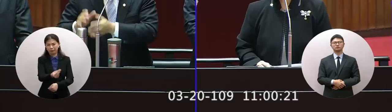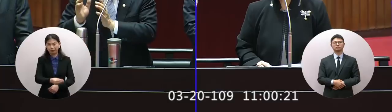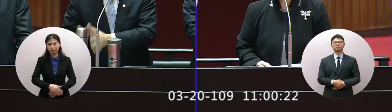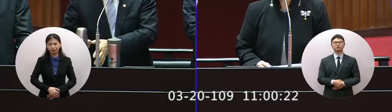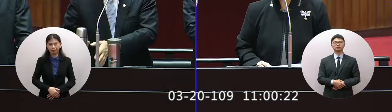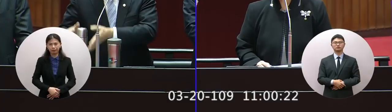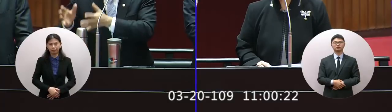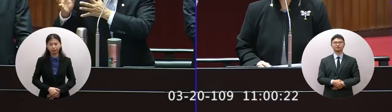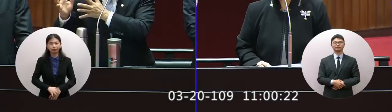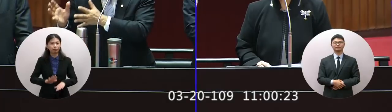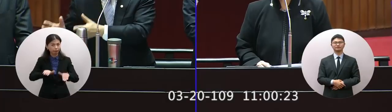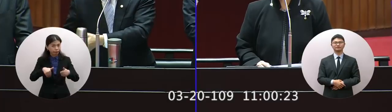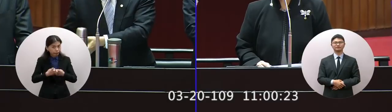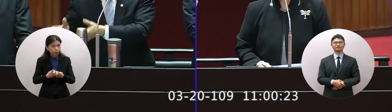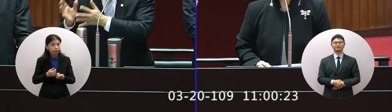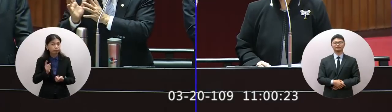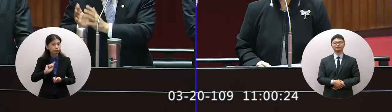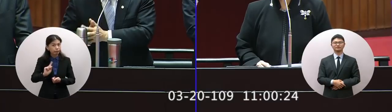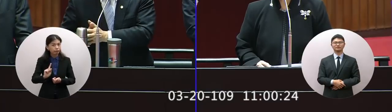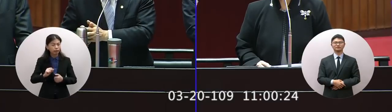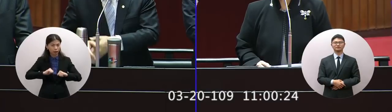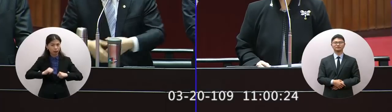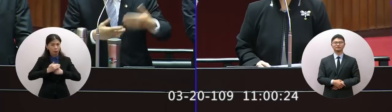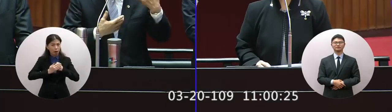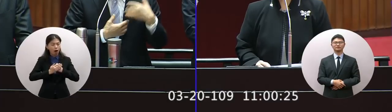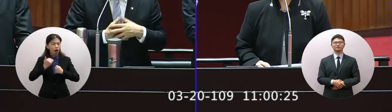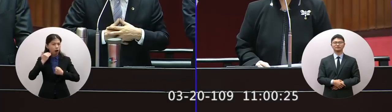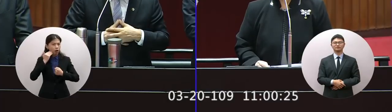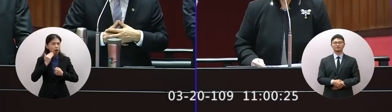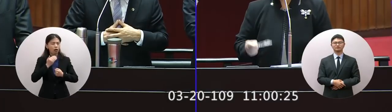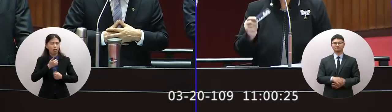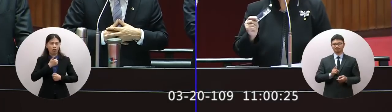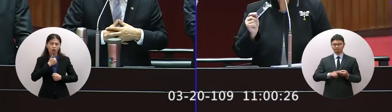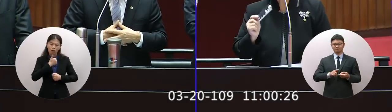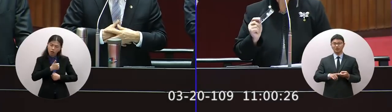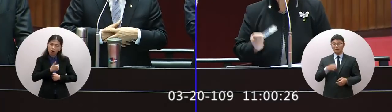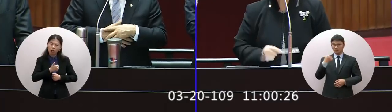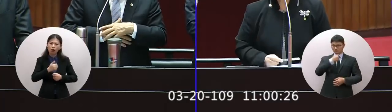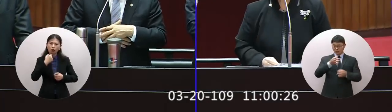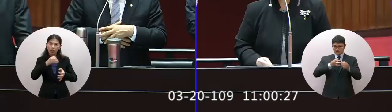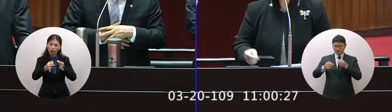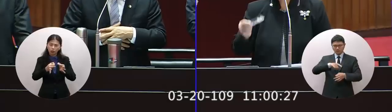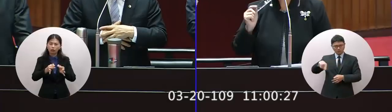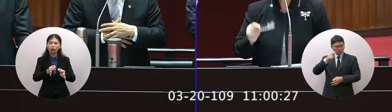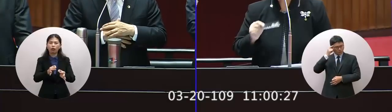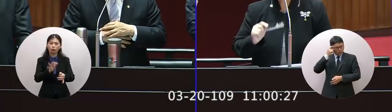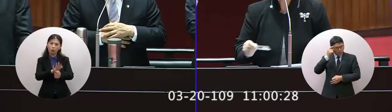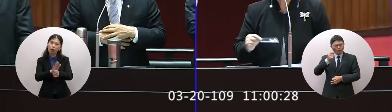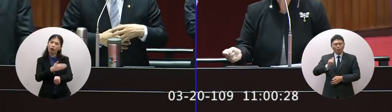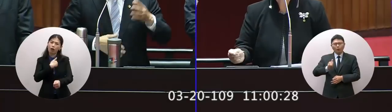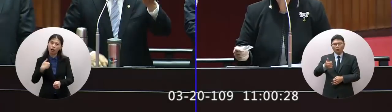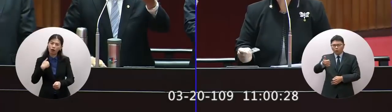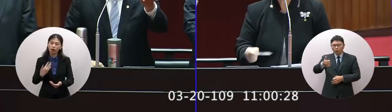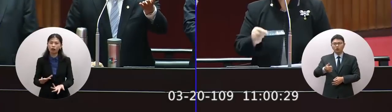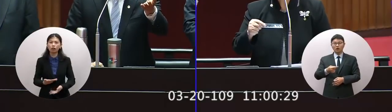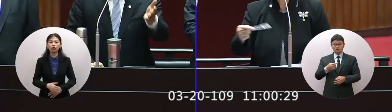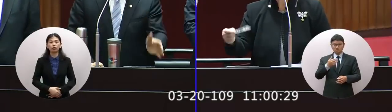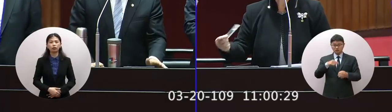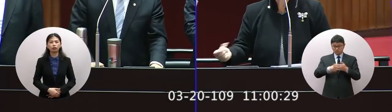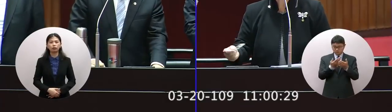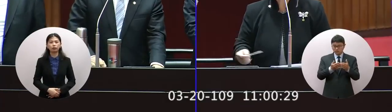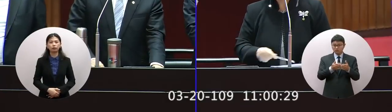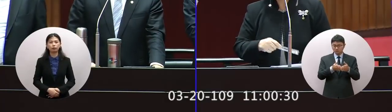鄉 但如果健保做得好對台鄉也比較好台鄉都是很理性的 只要是合理合法